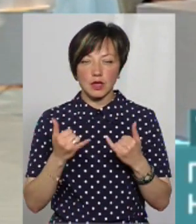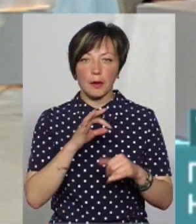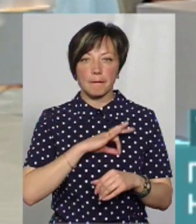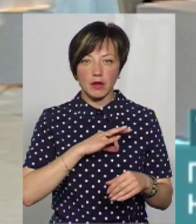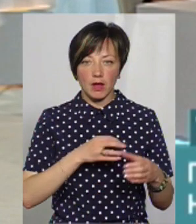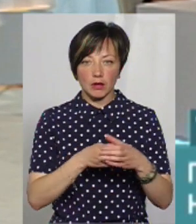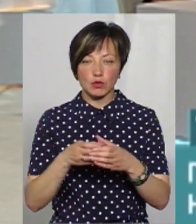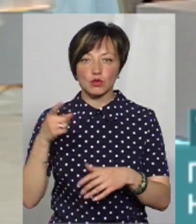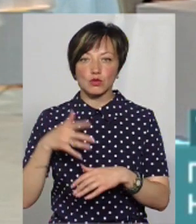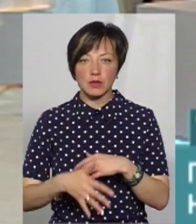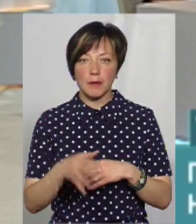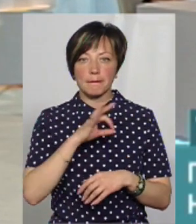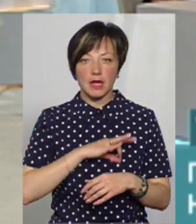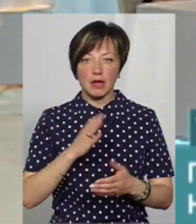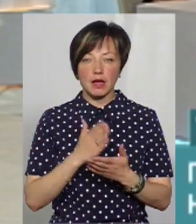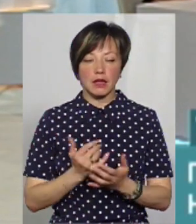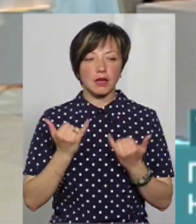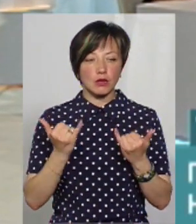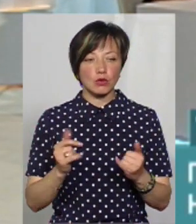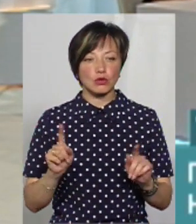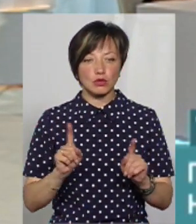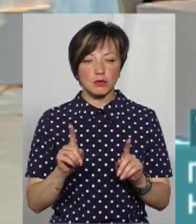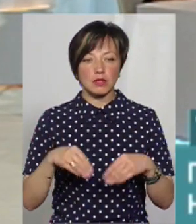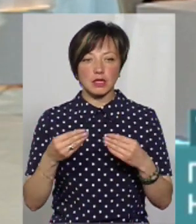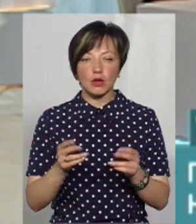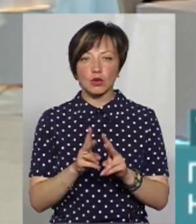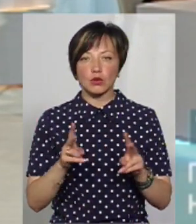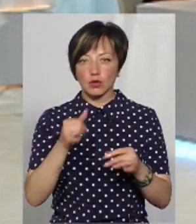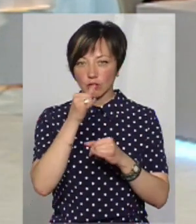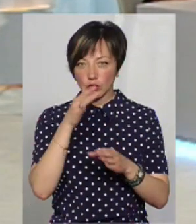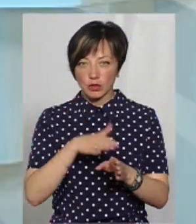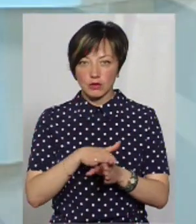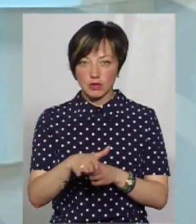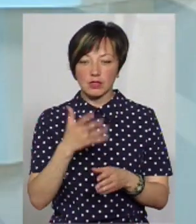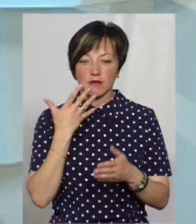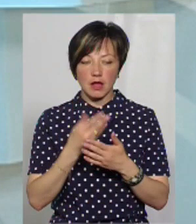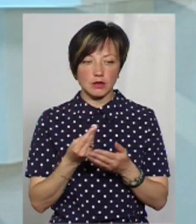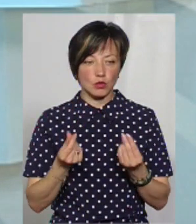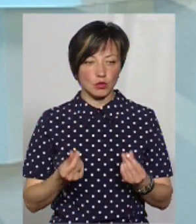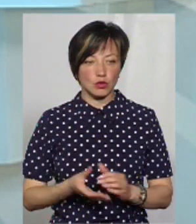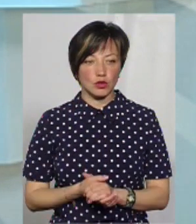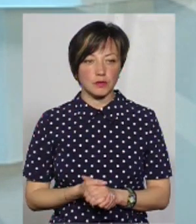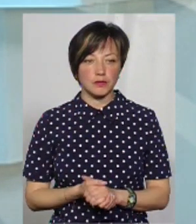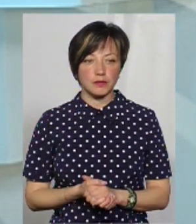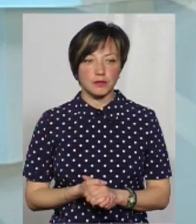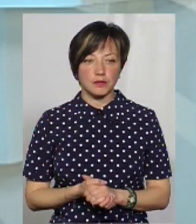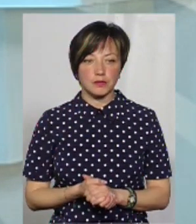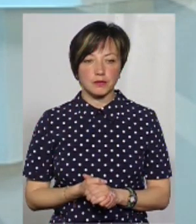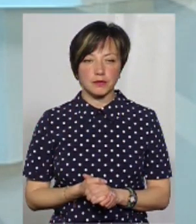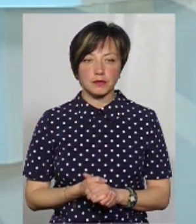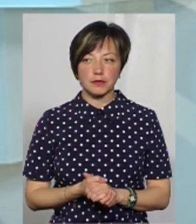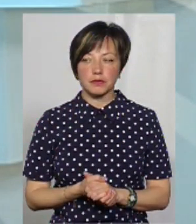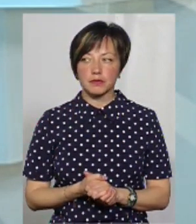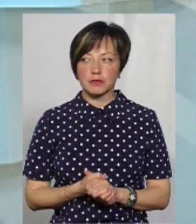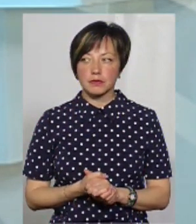пільгових категорій, зрозуміло, що пільга є для того, щоб вона надається тим, хто не може її реалізувати за власні кошти. Зрозуміло, що